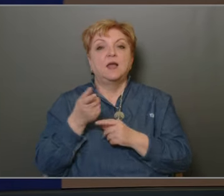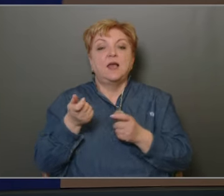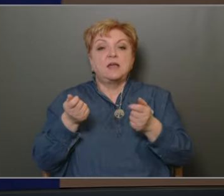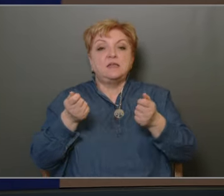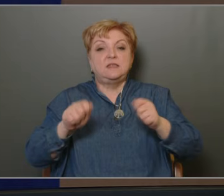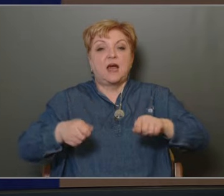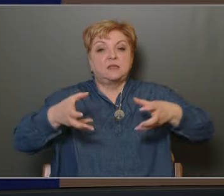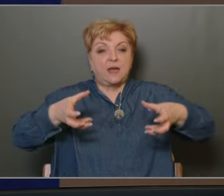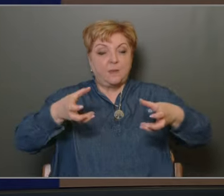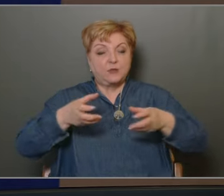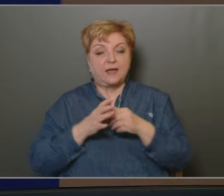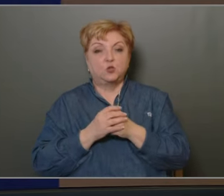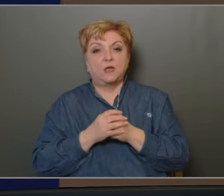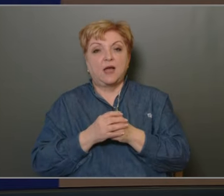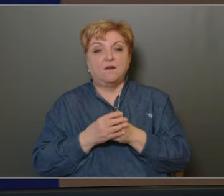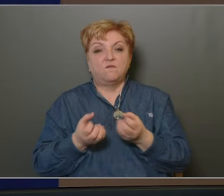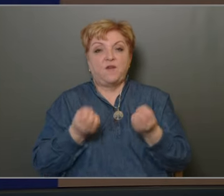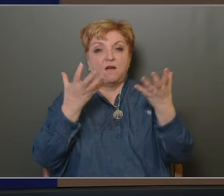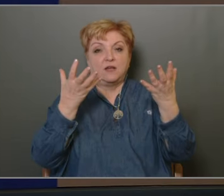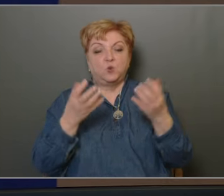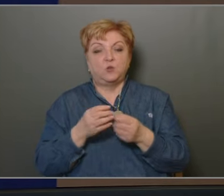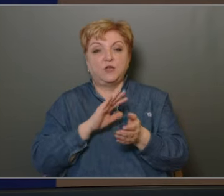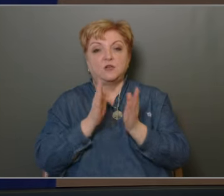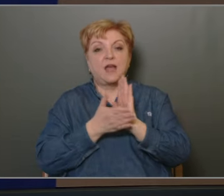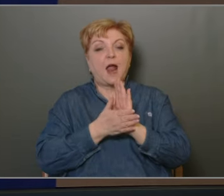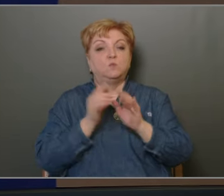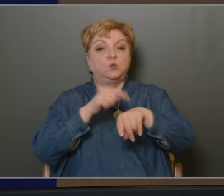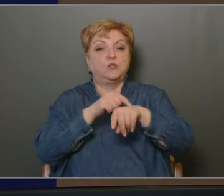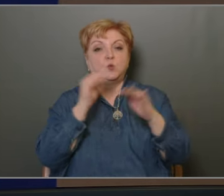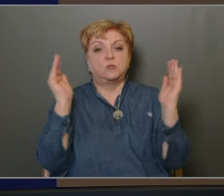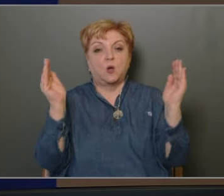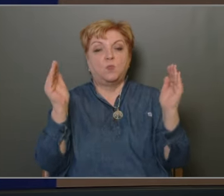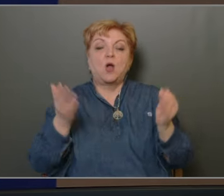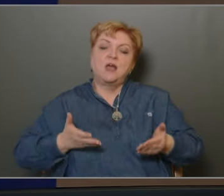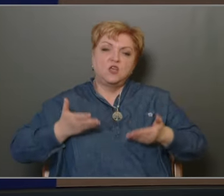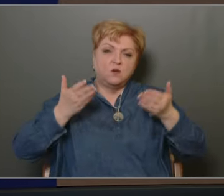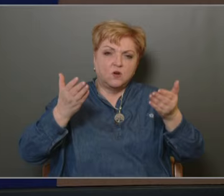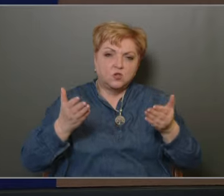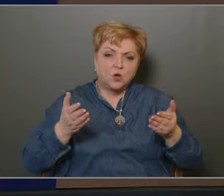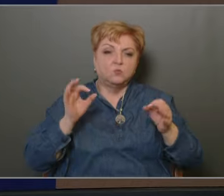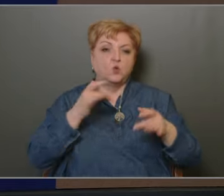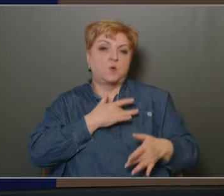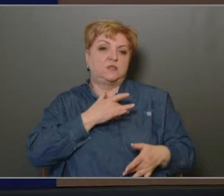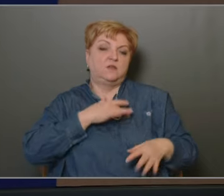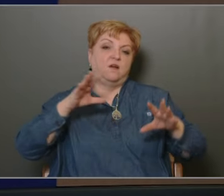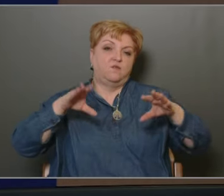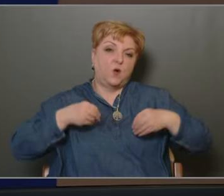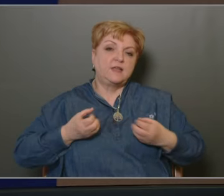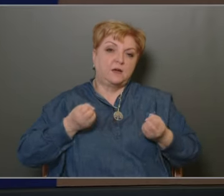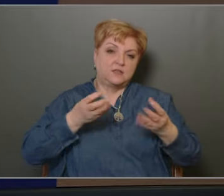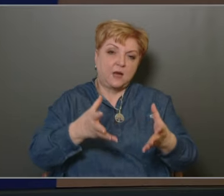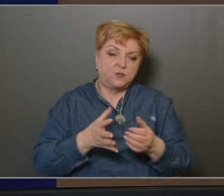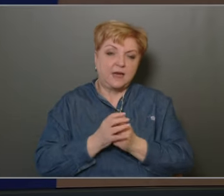zárszámadásnál felvetődtek az elmúlt időszakban. Én javaslom, hogy nagyon jó szívvel fogadják el az